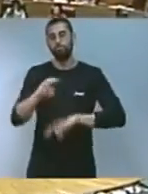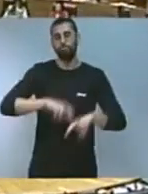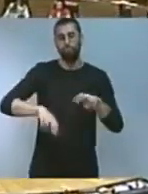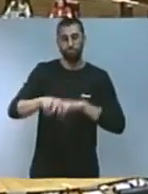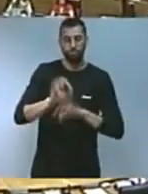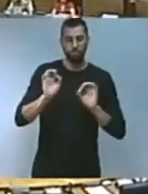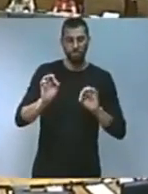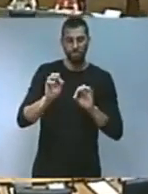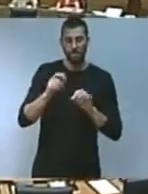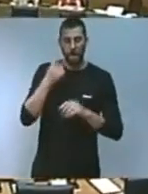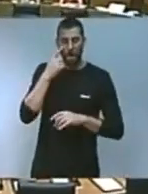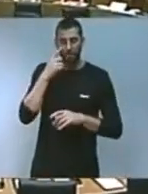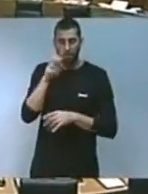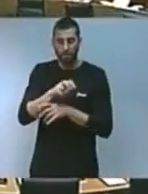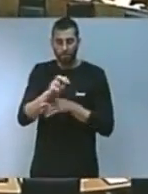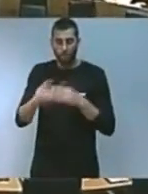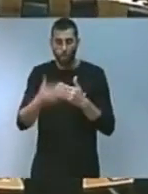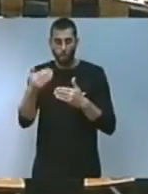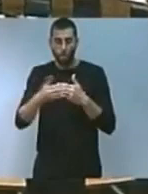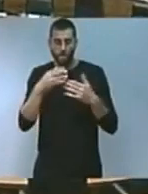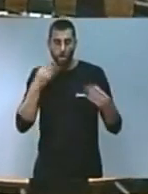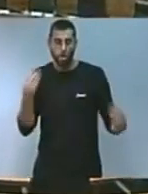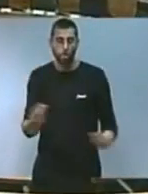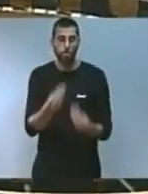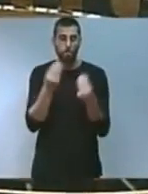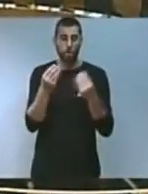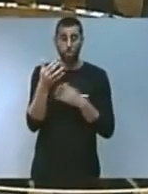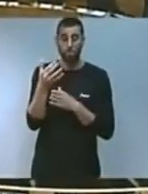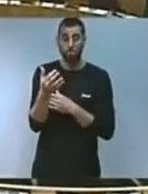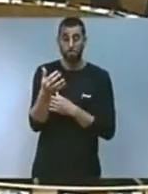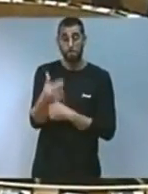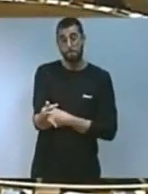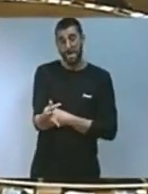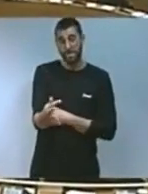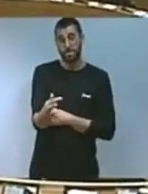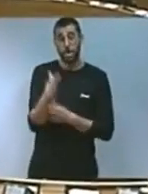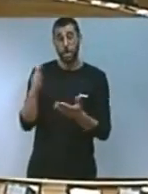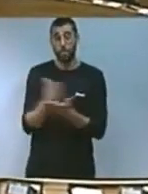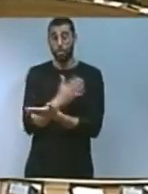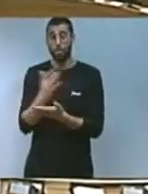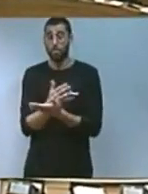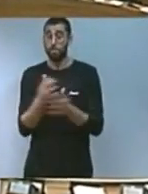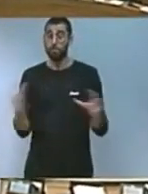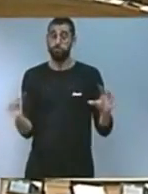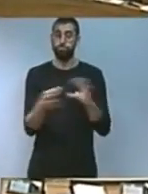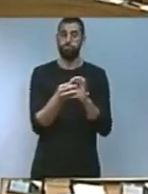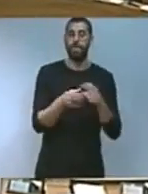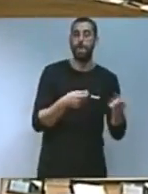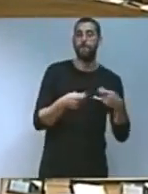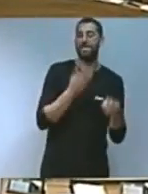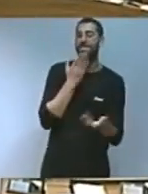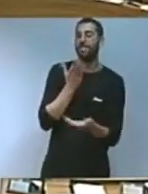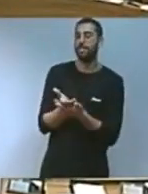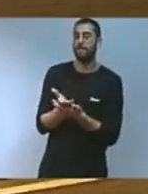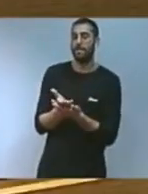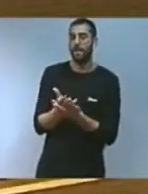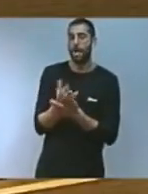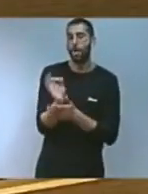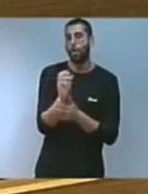explotacions agràries juntament amb l'adequació de la seva producció a les demandes dels mercats i necessitats de les persones